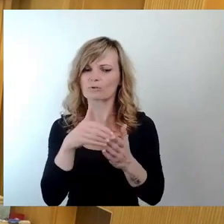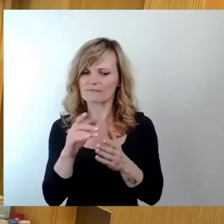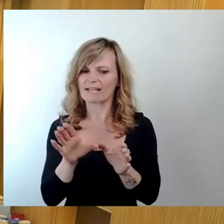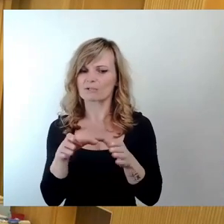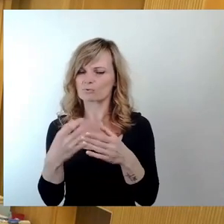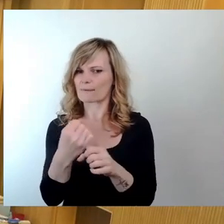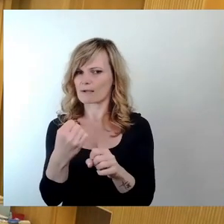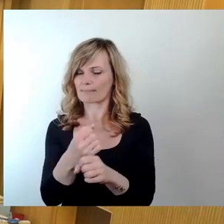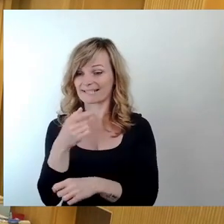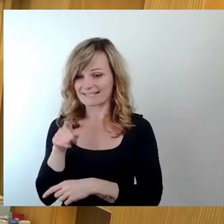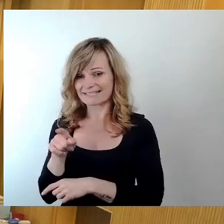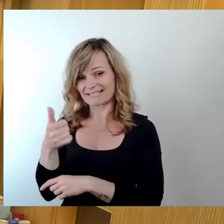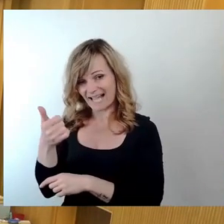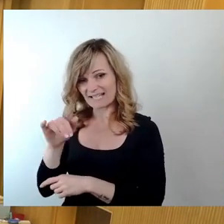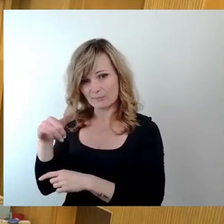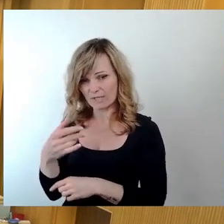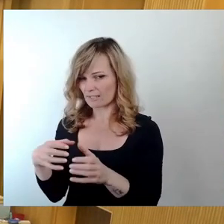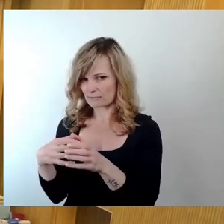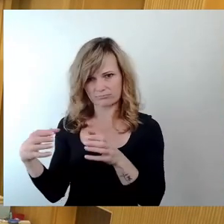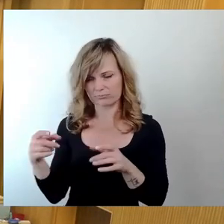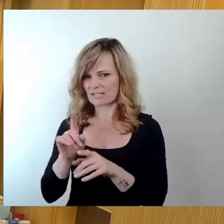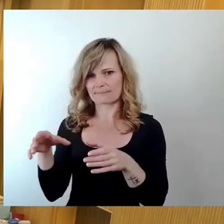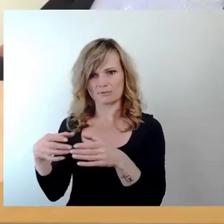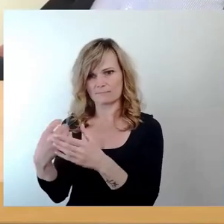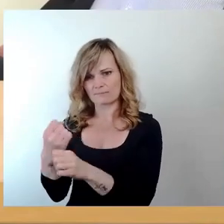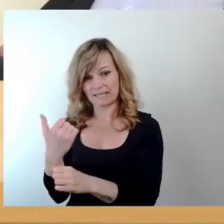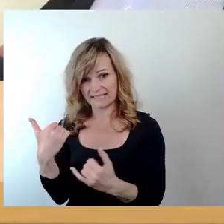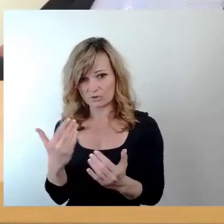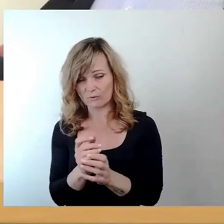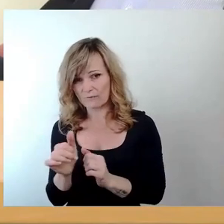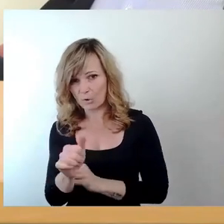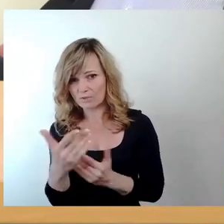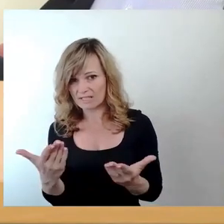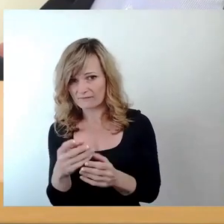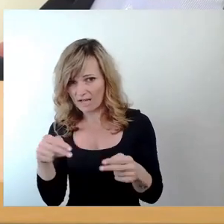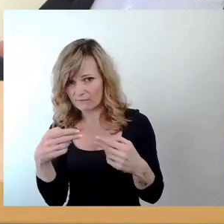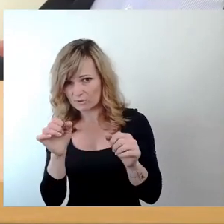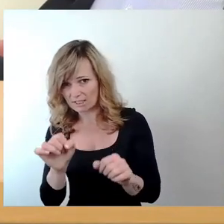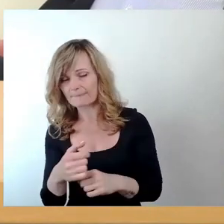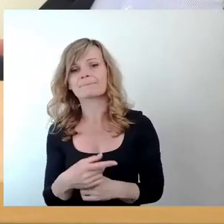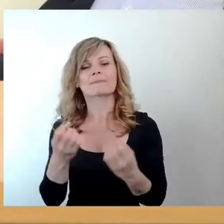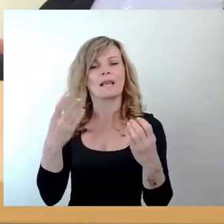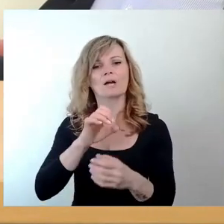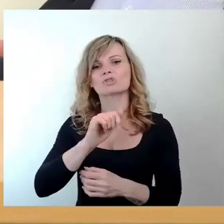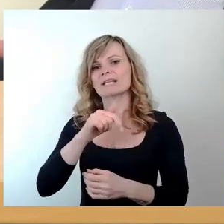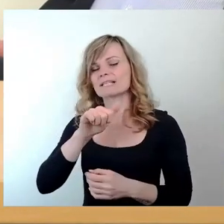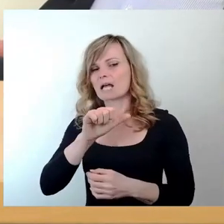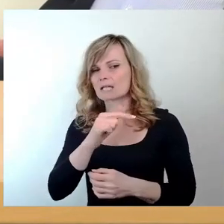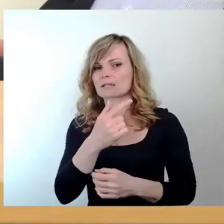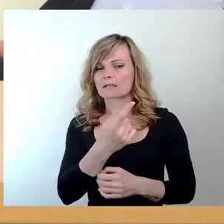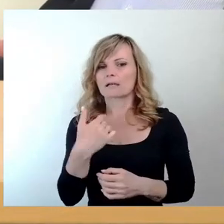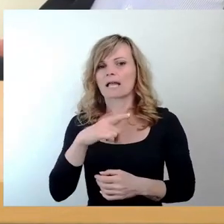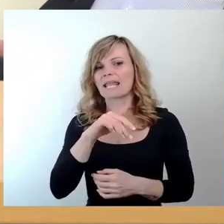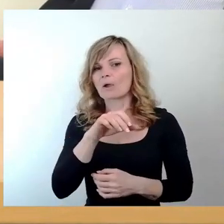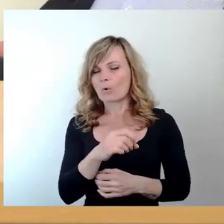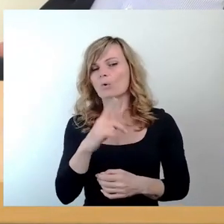durchgeführt wird, was gibt es da jetzt schon zu sagen? Ja, es bleibt dabei, dass natürlich die Stesat das Leo bauen wird. Es